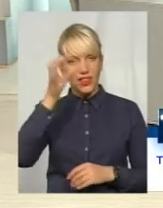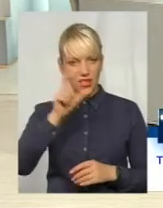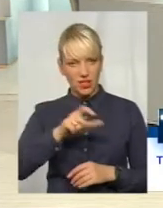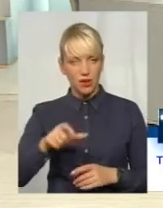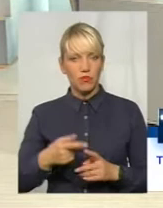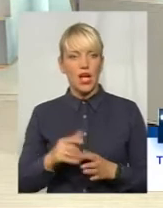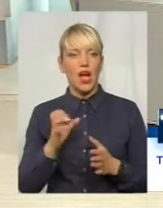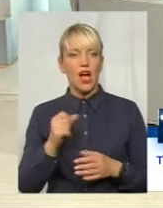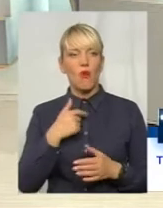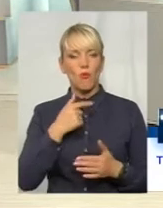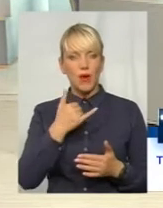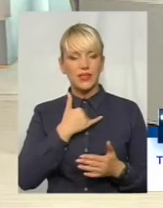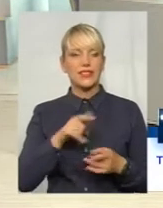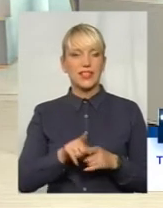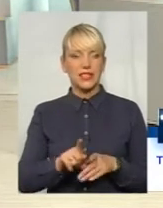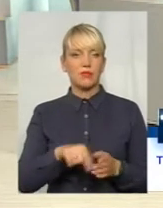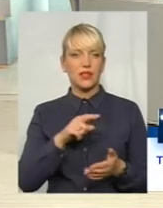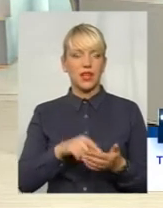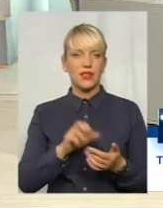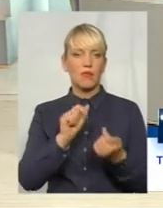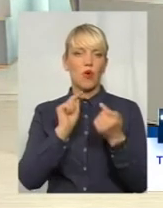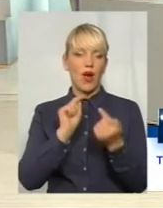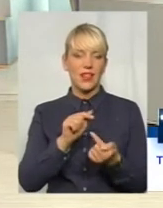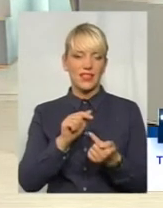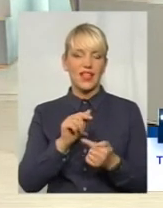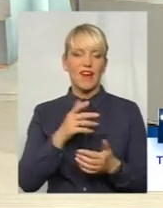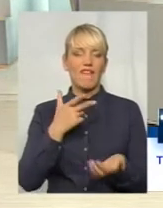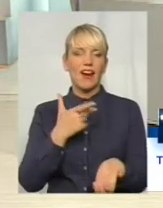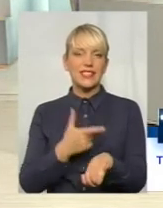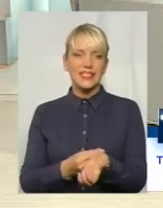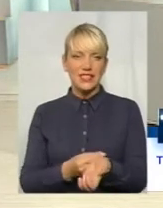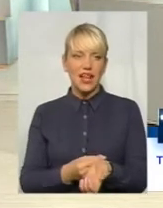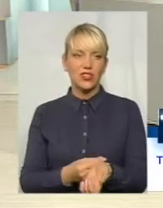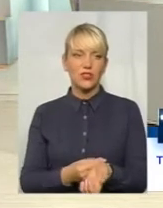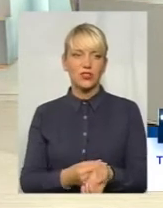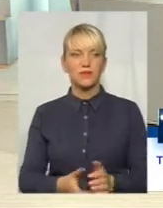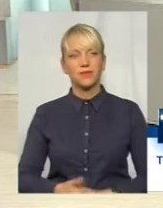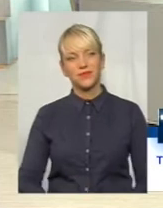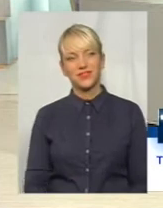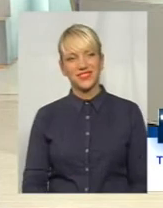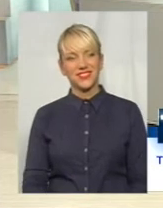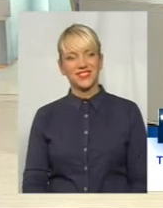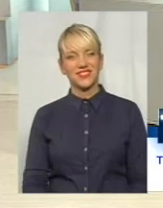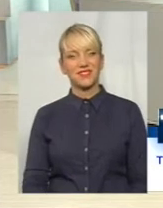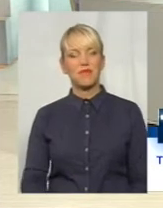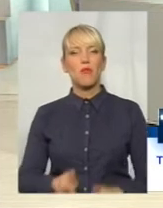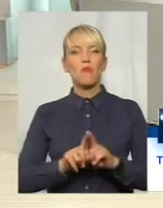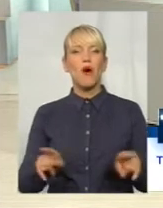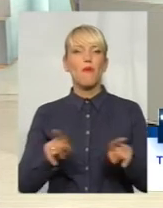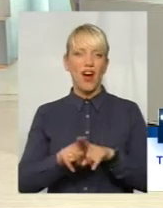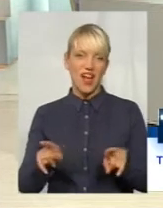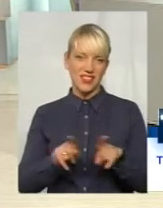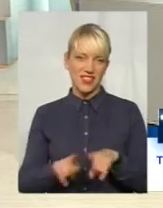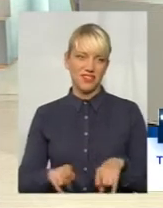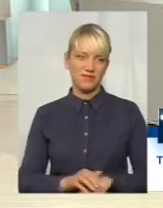і про так само антивакцинальну цю... Все, я хочу програмою назвати. Пропаганду. Пропаганду.